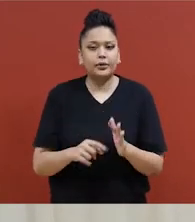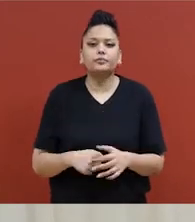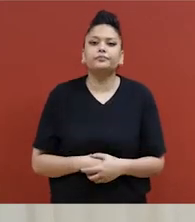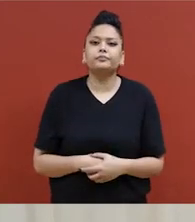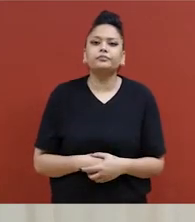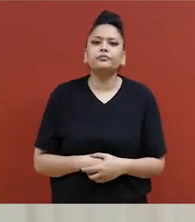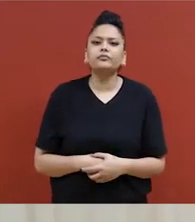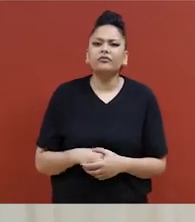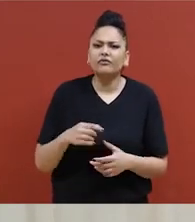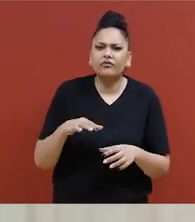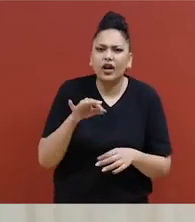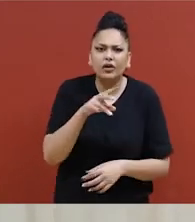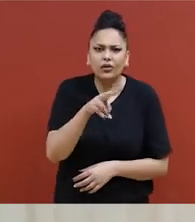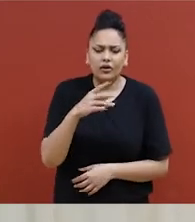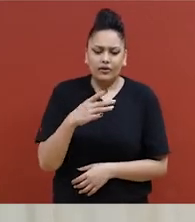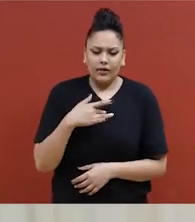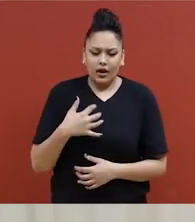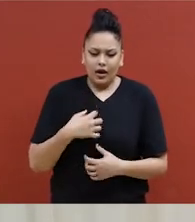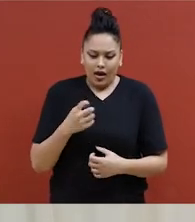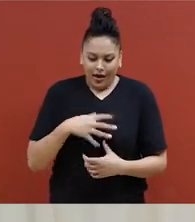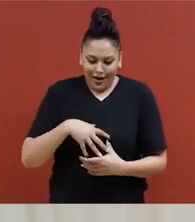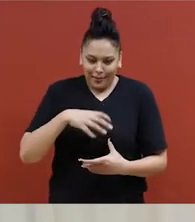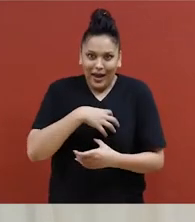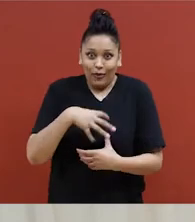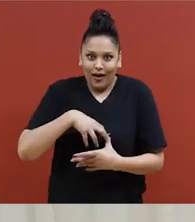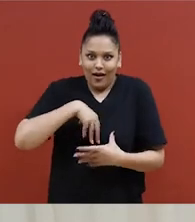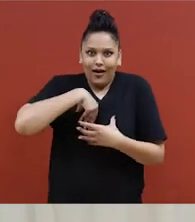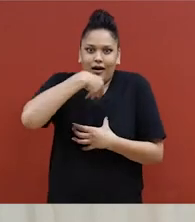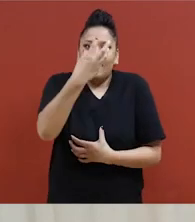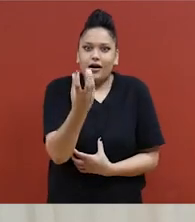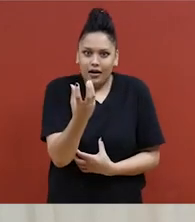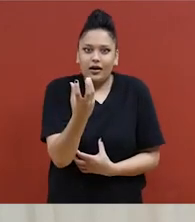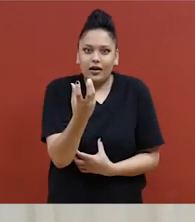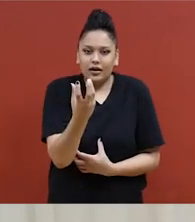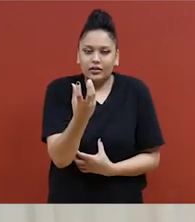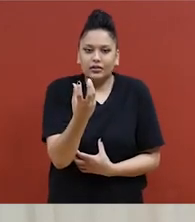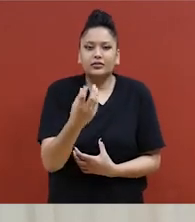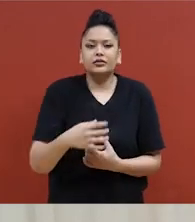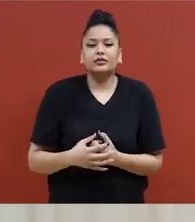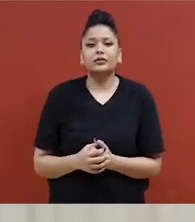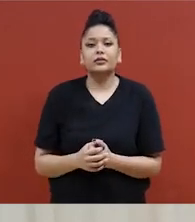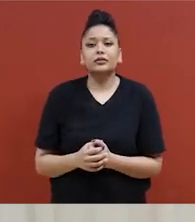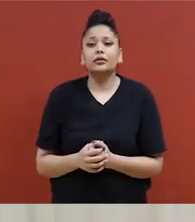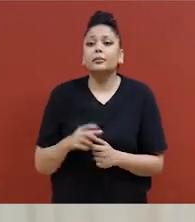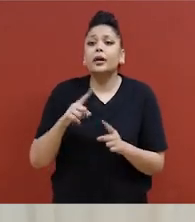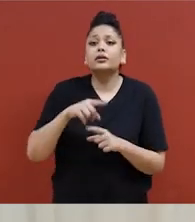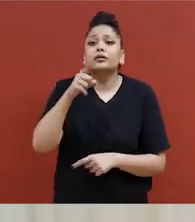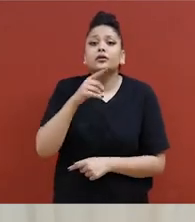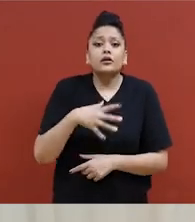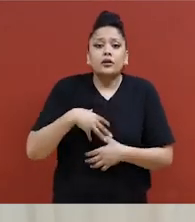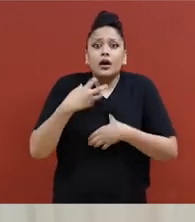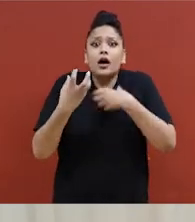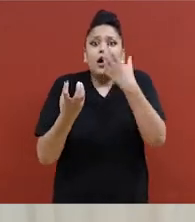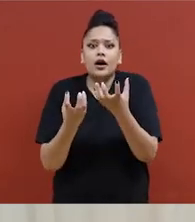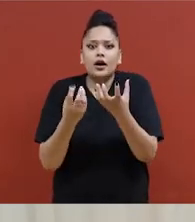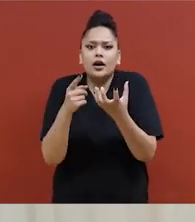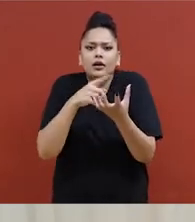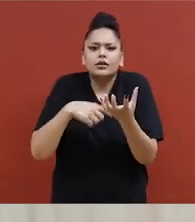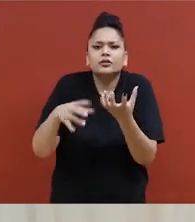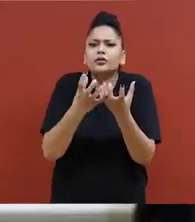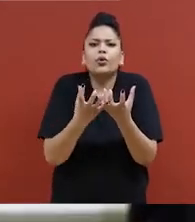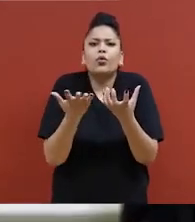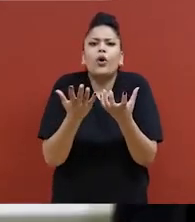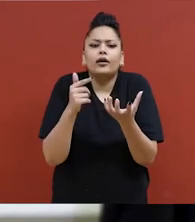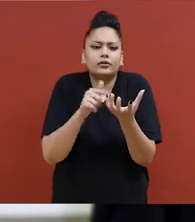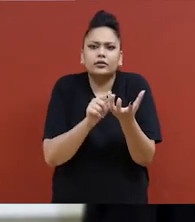Alors, à quoi ressemble le fait de trouver notre pouvoir? J'aimerais suggérer que ce qu'on fait lorsqu'on trouve notre pouvoir, c'est de